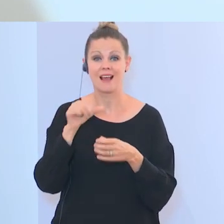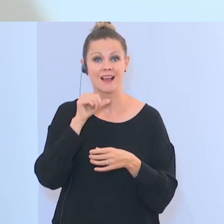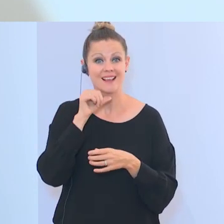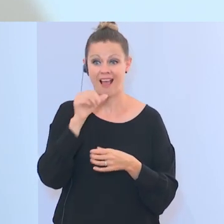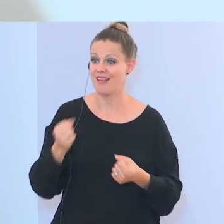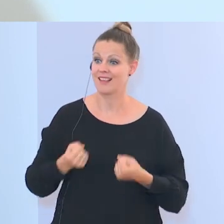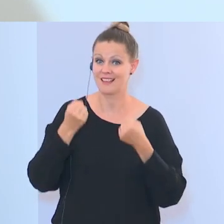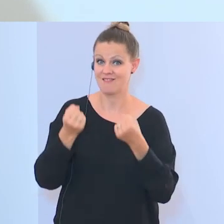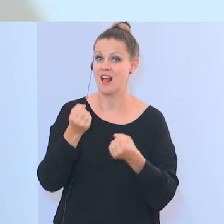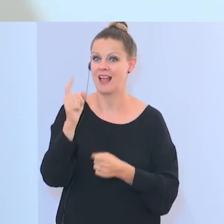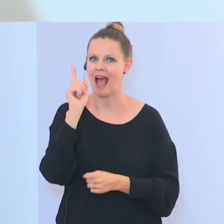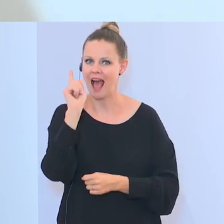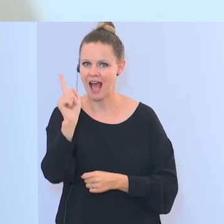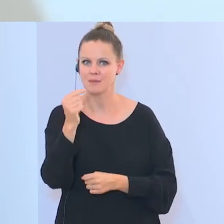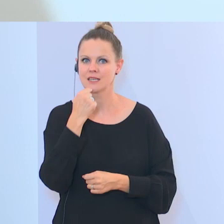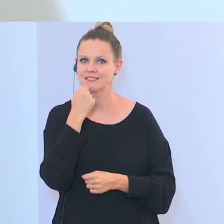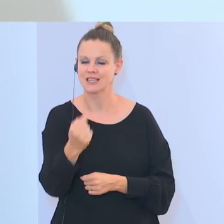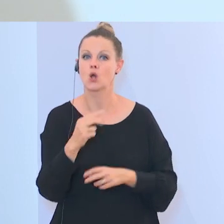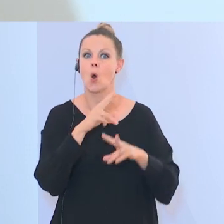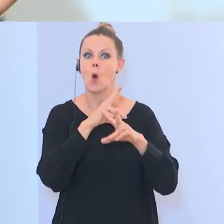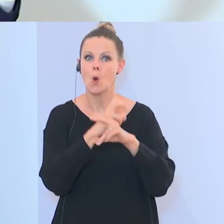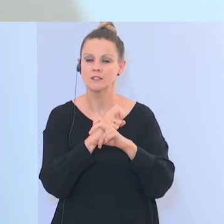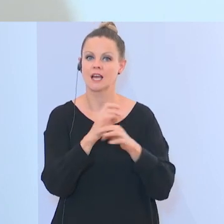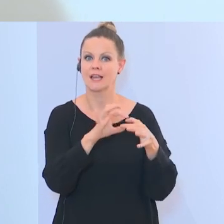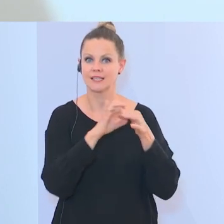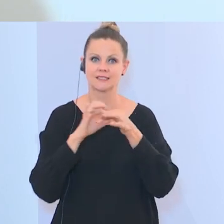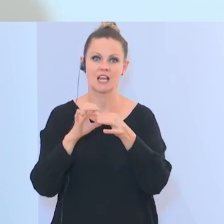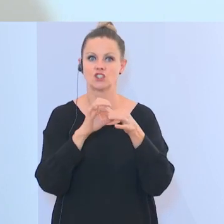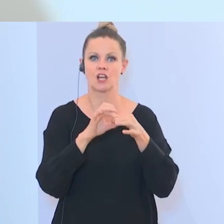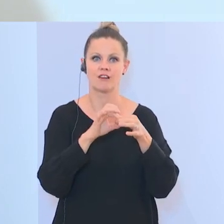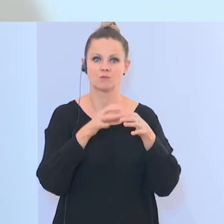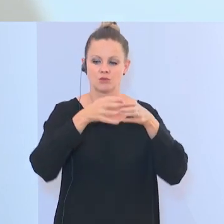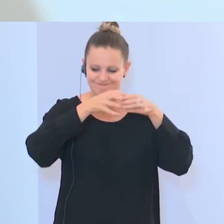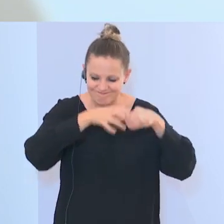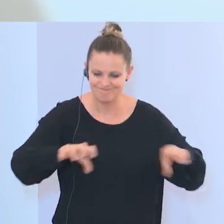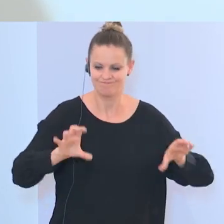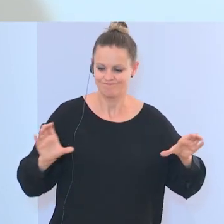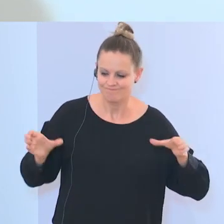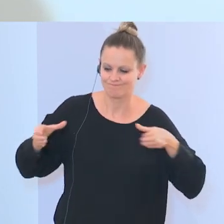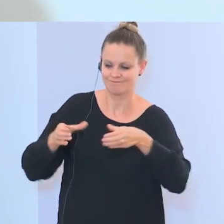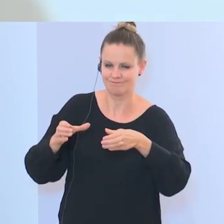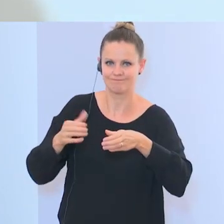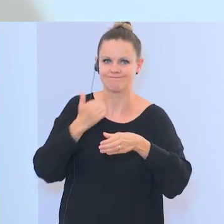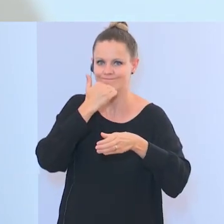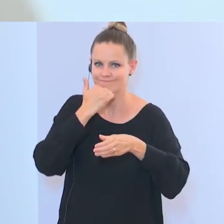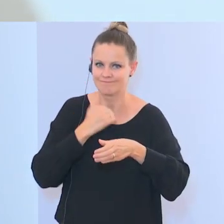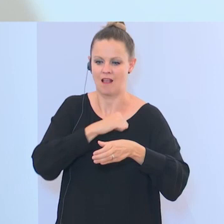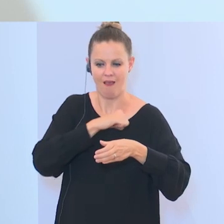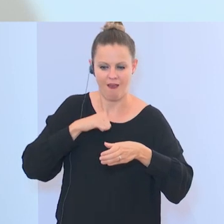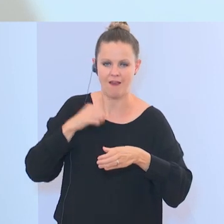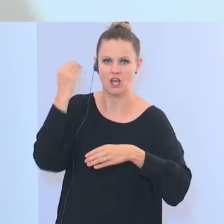volle Abspaltung von der österreichischen Gesellschaft aussprechen, die ihre eigenen Schulden haben und